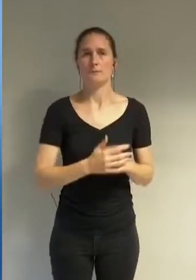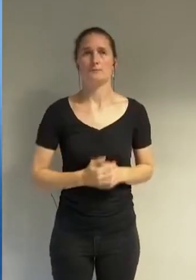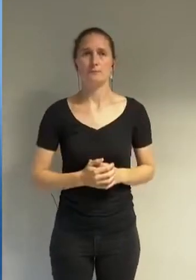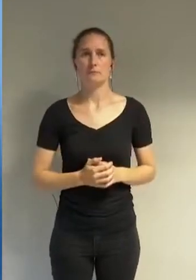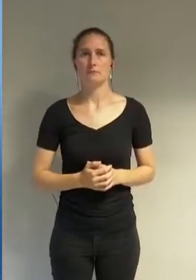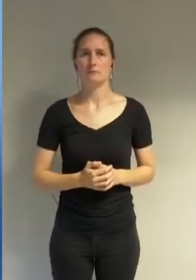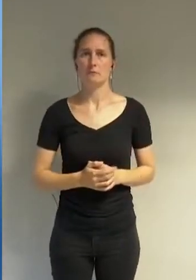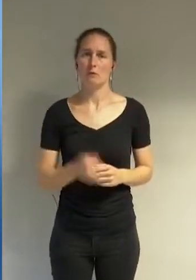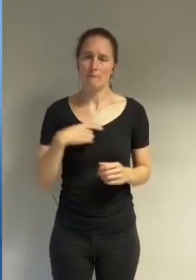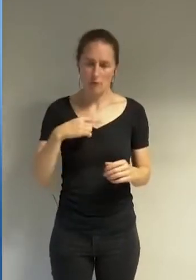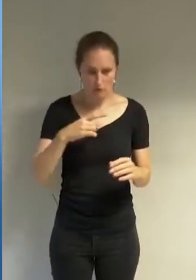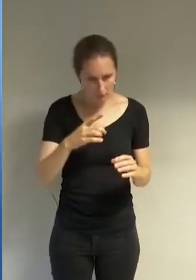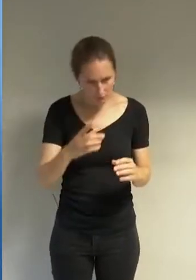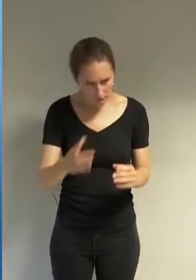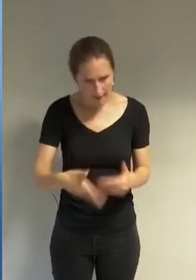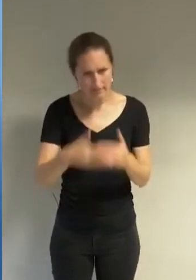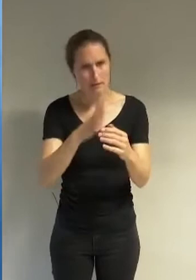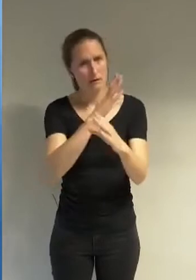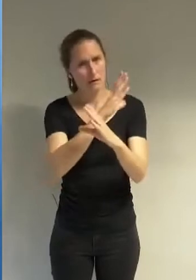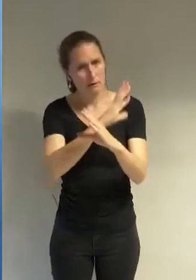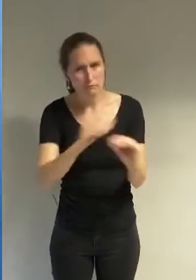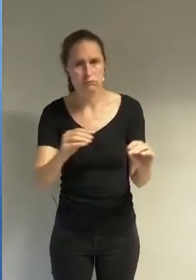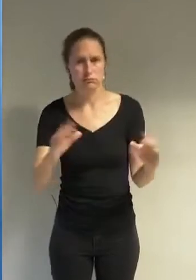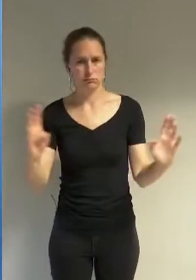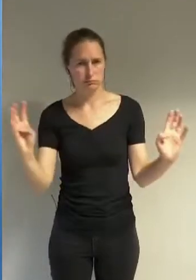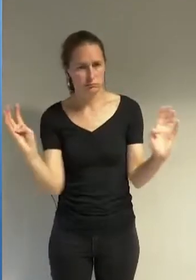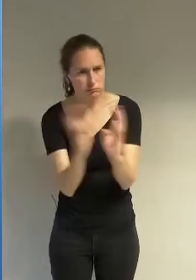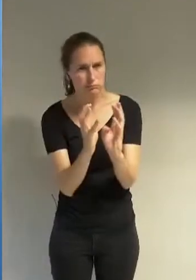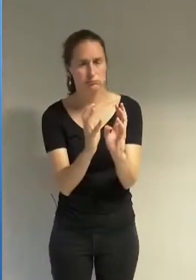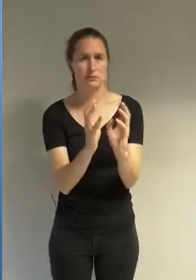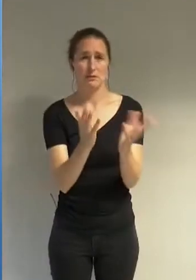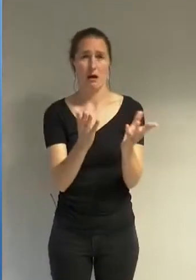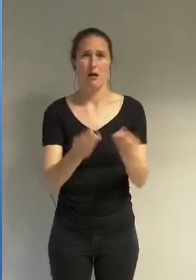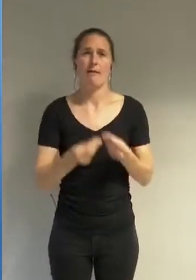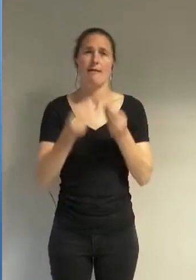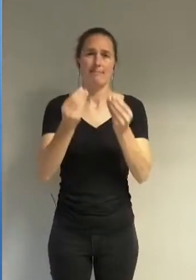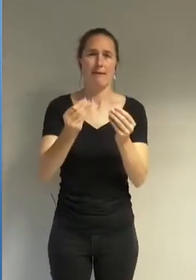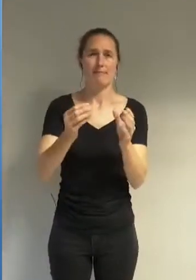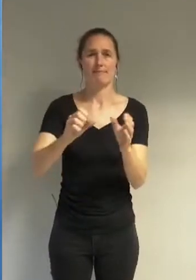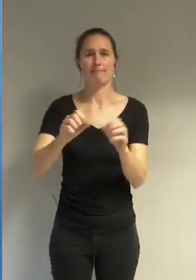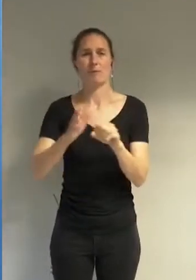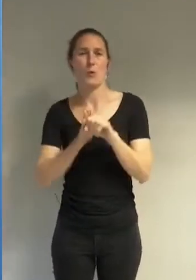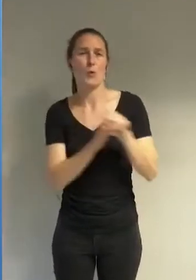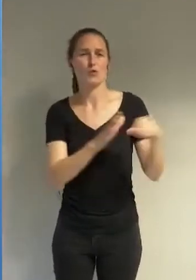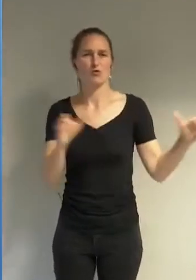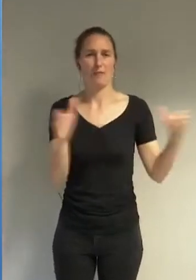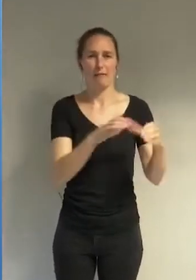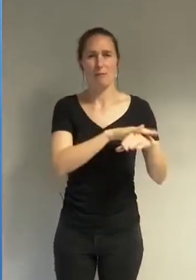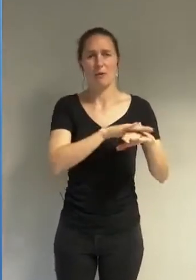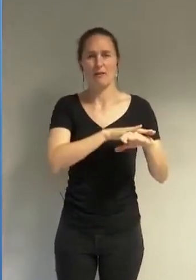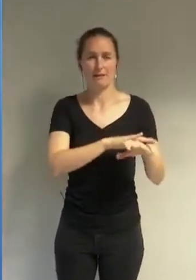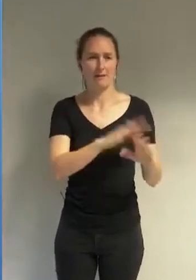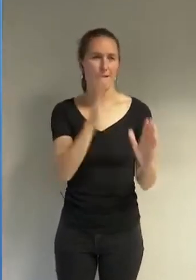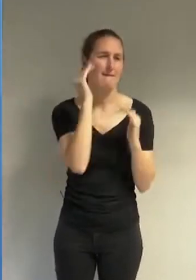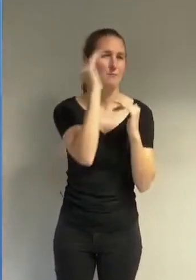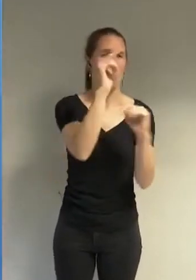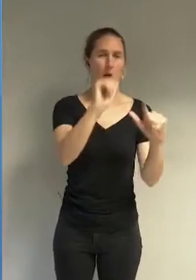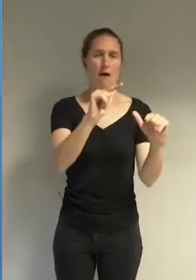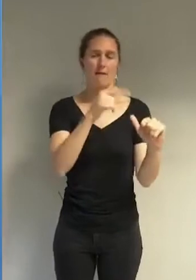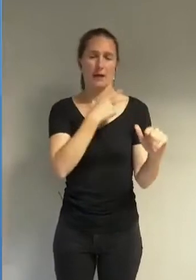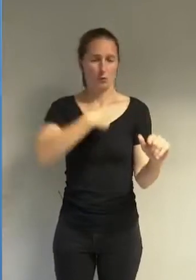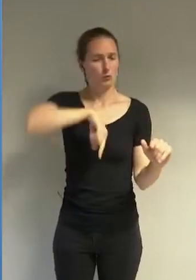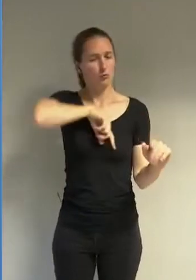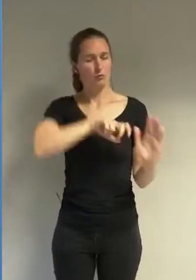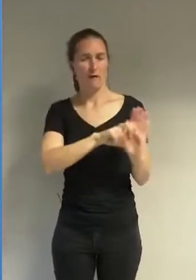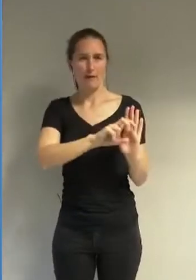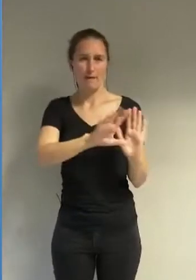de la réconciliation celui qui donne un espoir à la gauche et qui fait la fierté de notre territoire en conclusion vous l